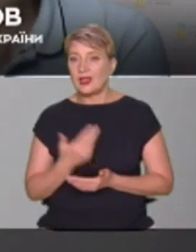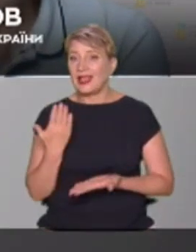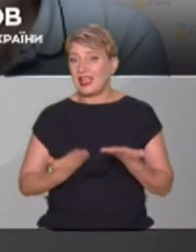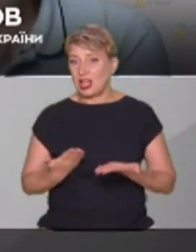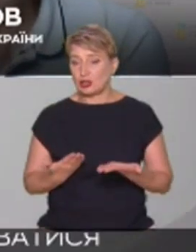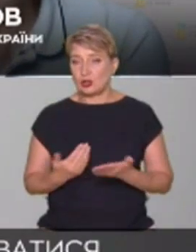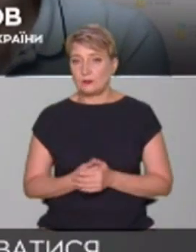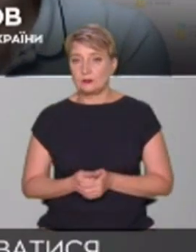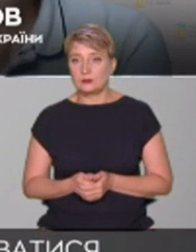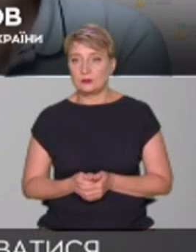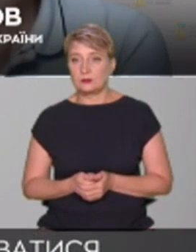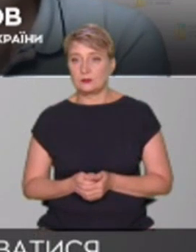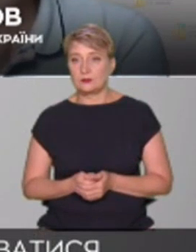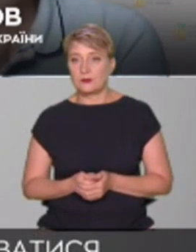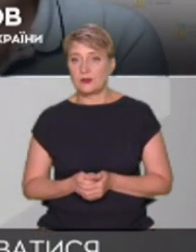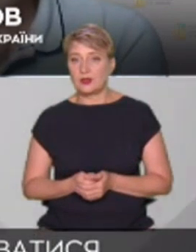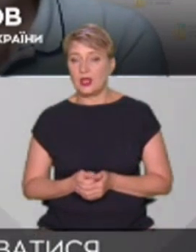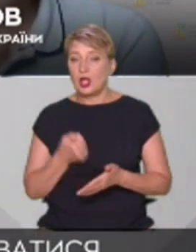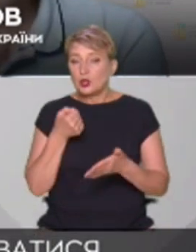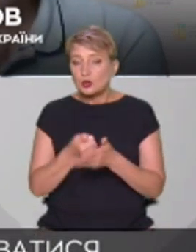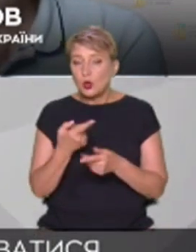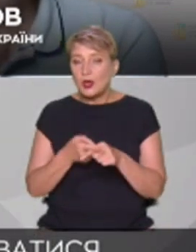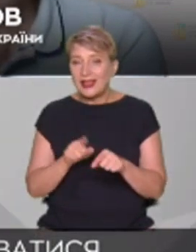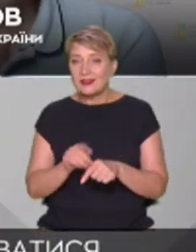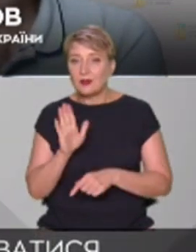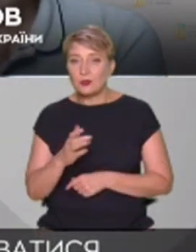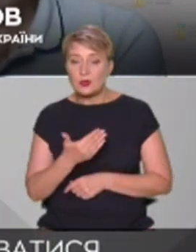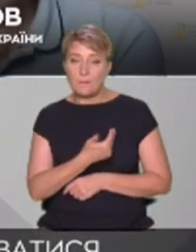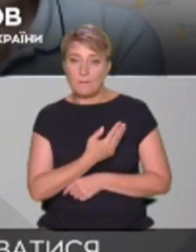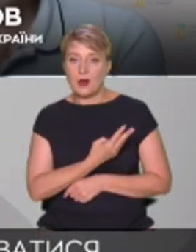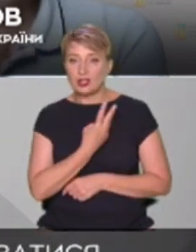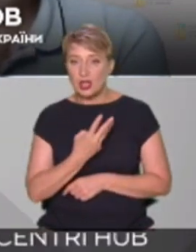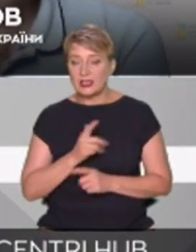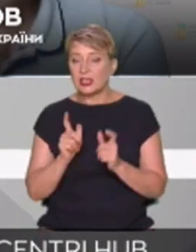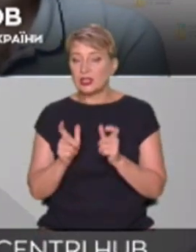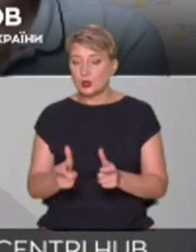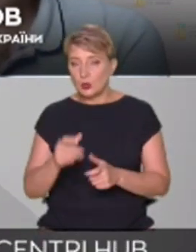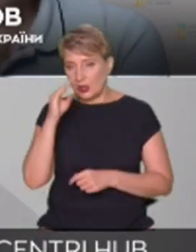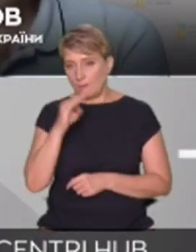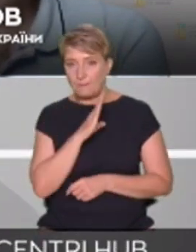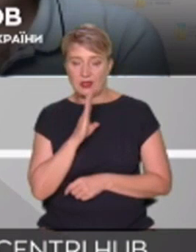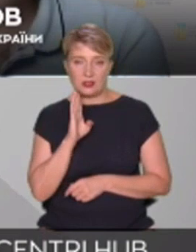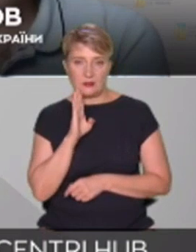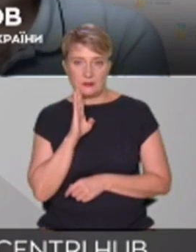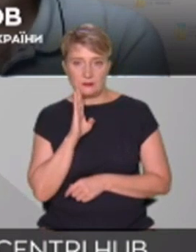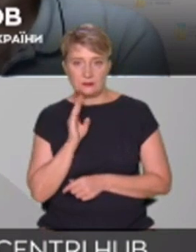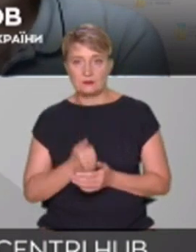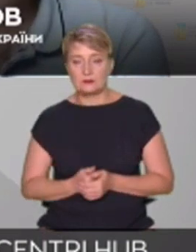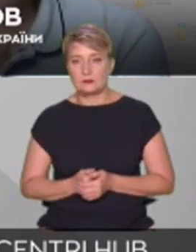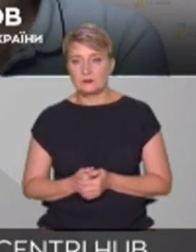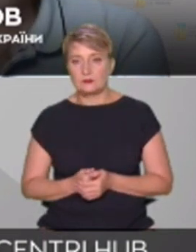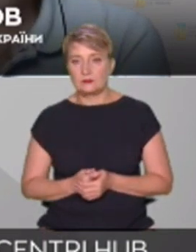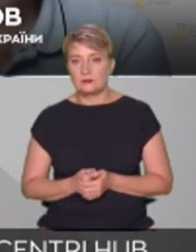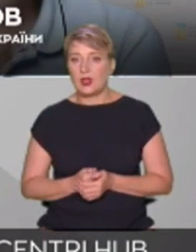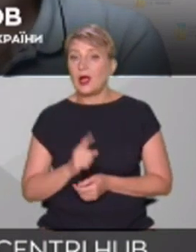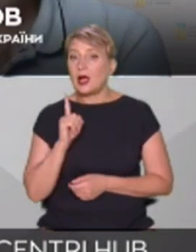до цього буде бажання і згода батьків. Але тут є певні механізми,